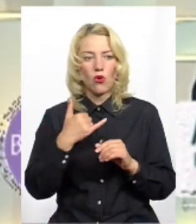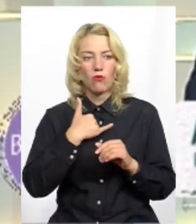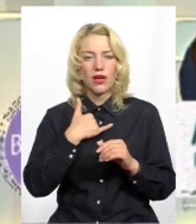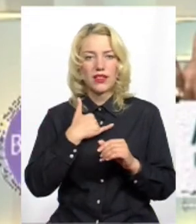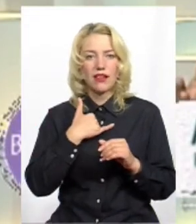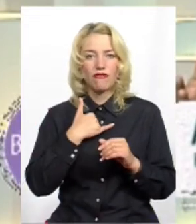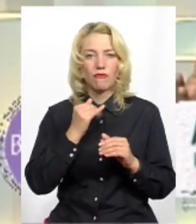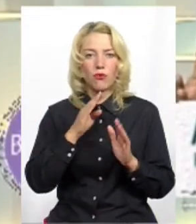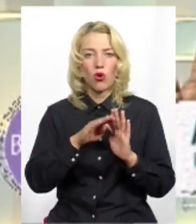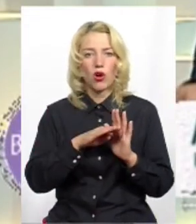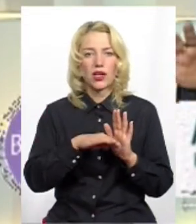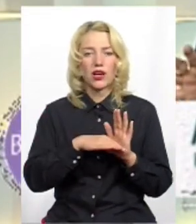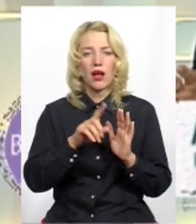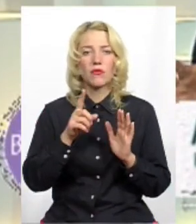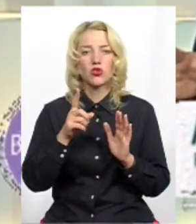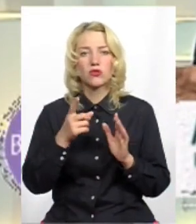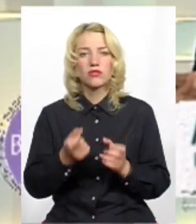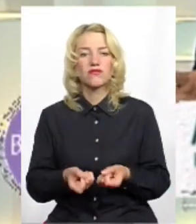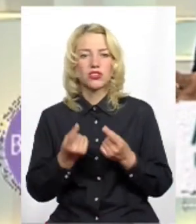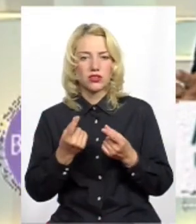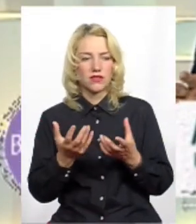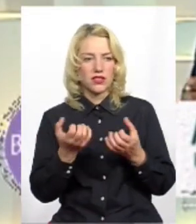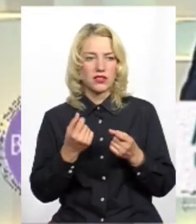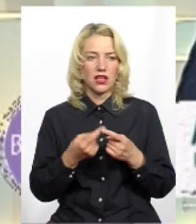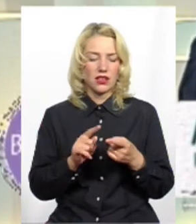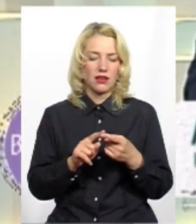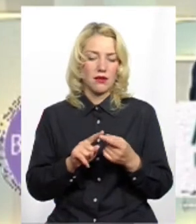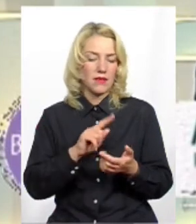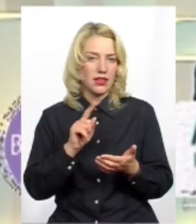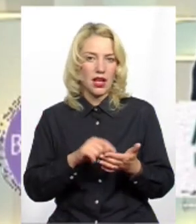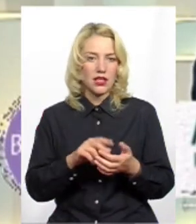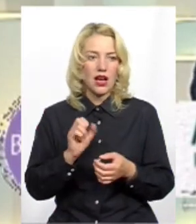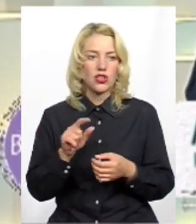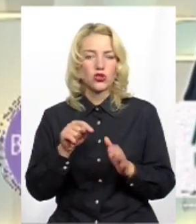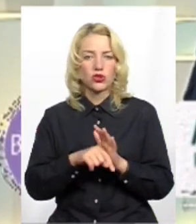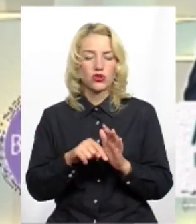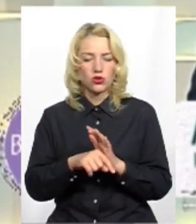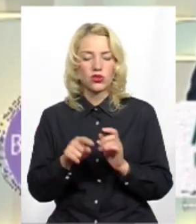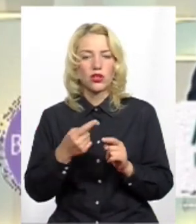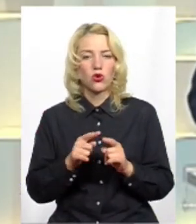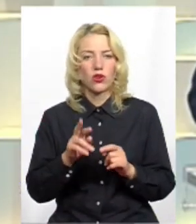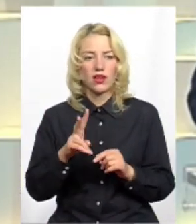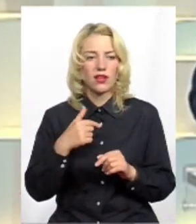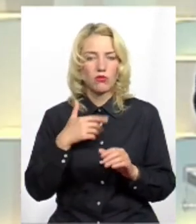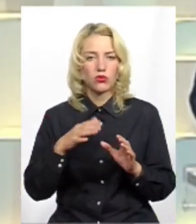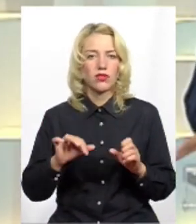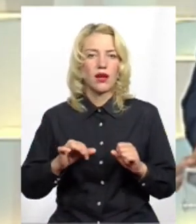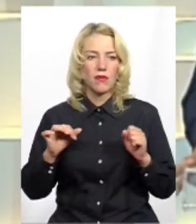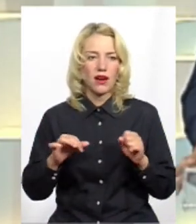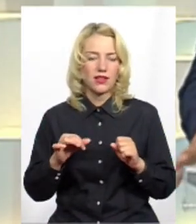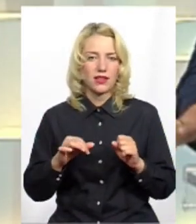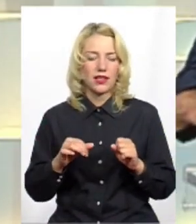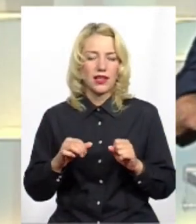в програмі, що взялися про освіту такі запитання. А стосовно того, як я буду намагатися